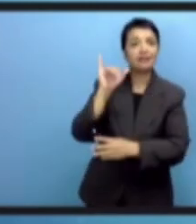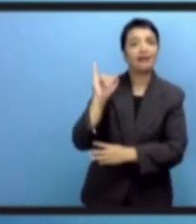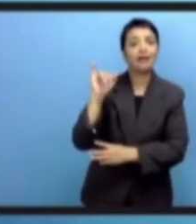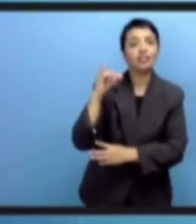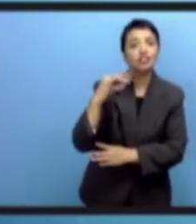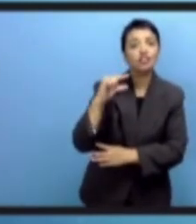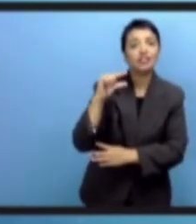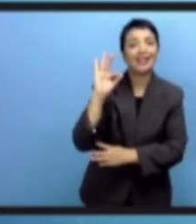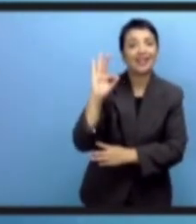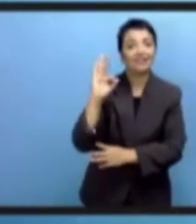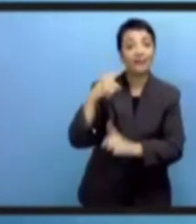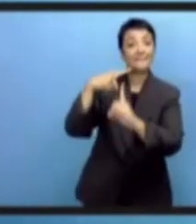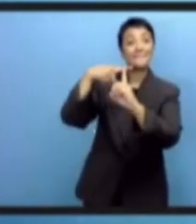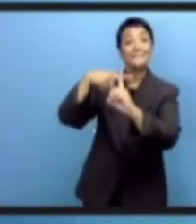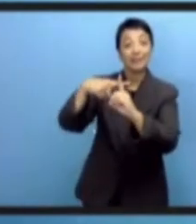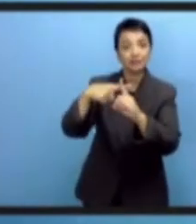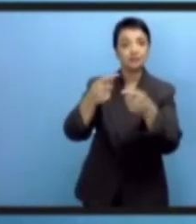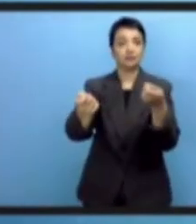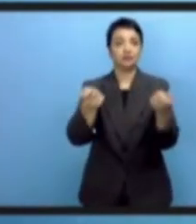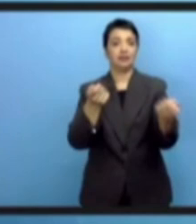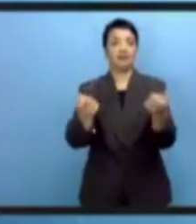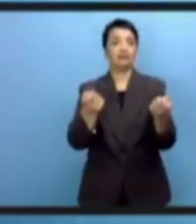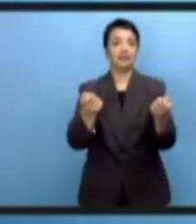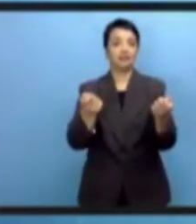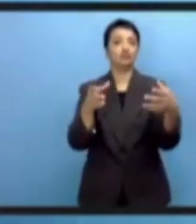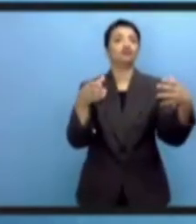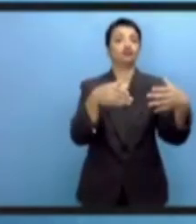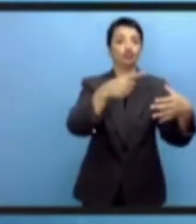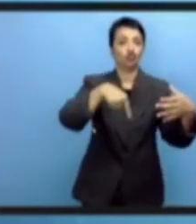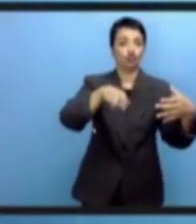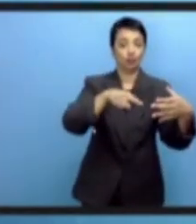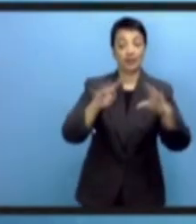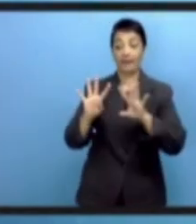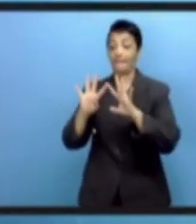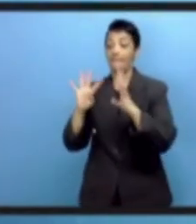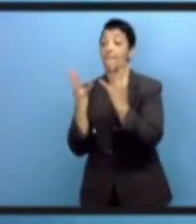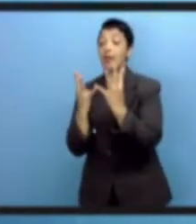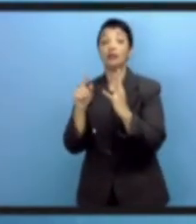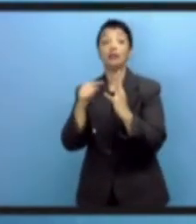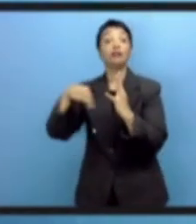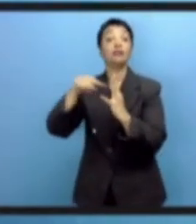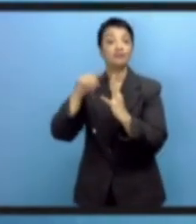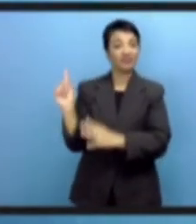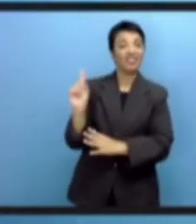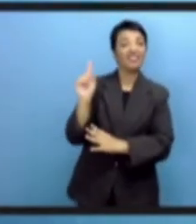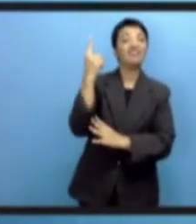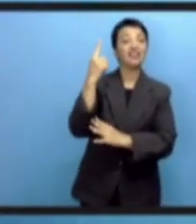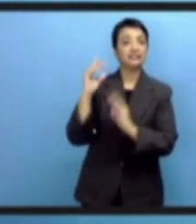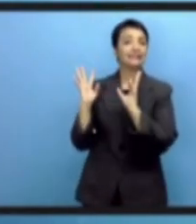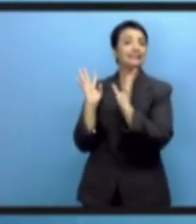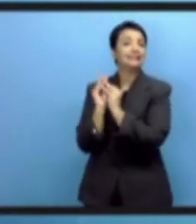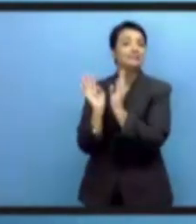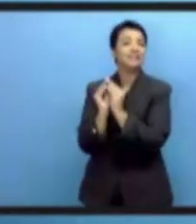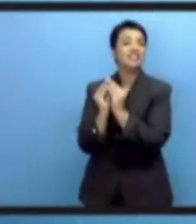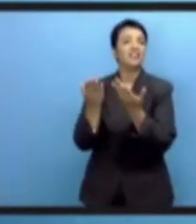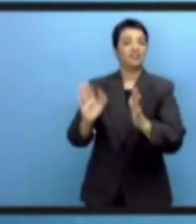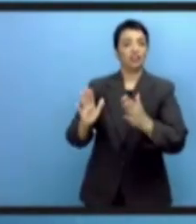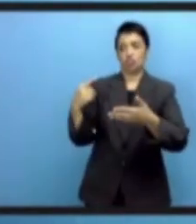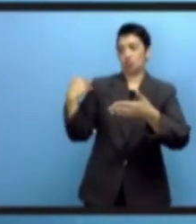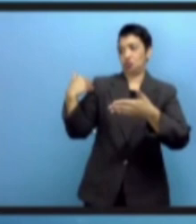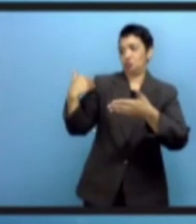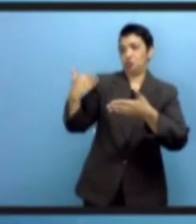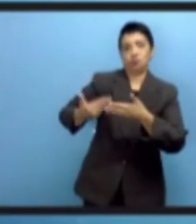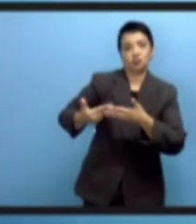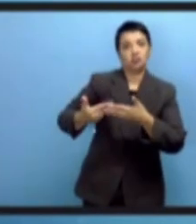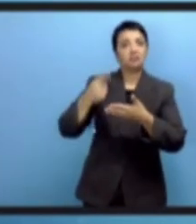И это как раз та причина, по которой генеральный секретарь и его группа по